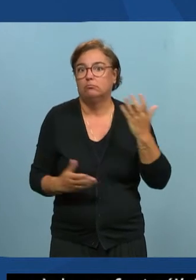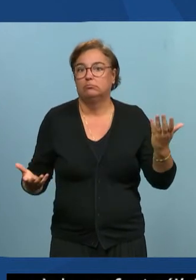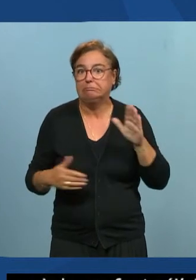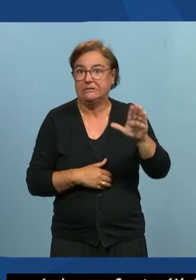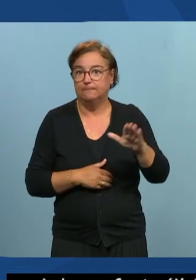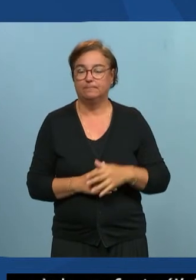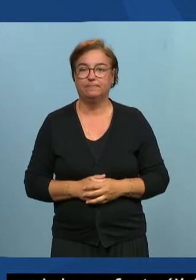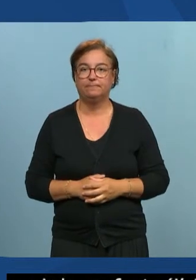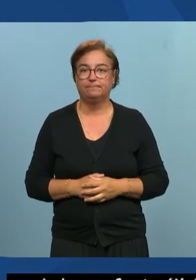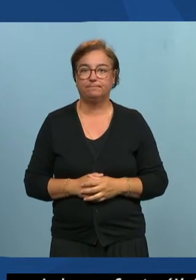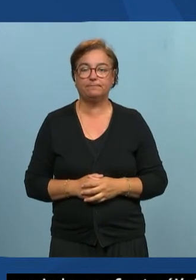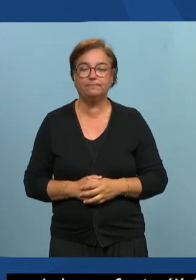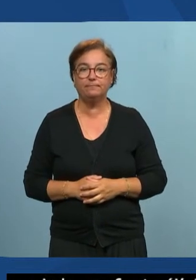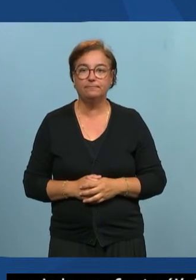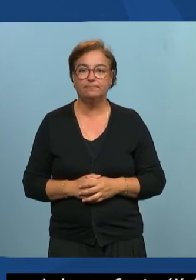concerné.